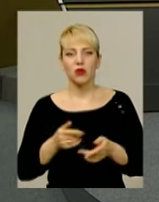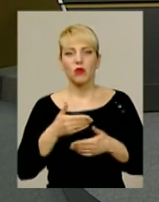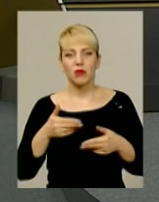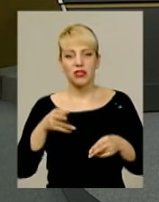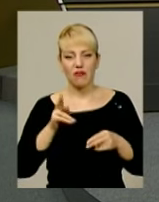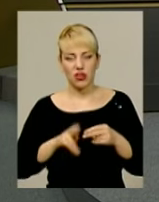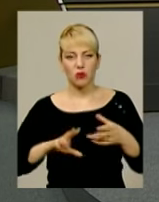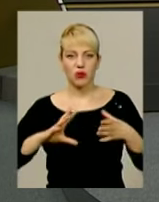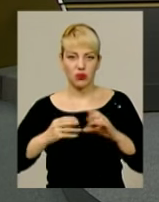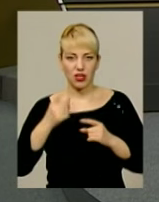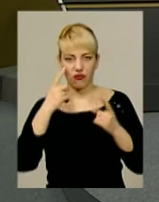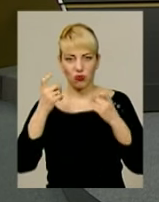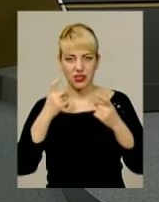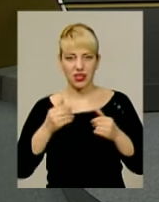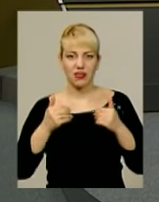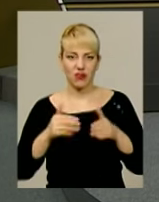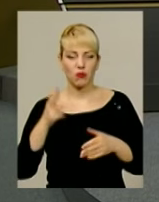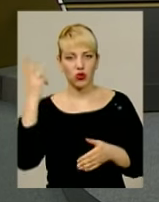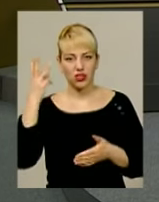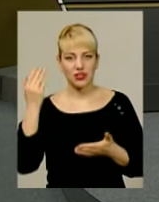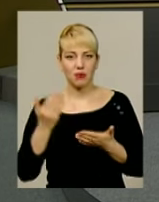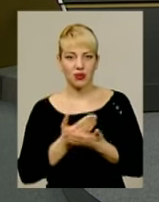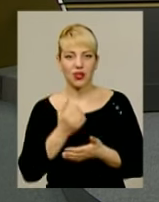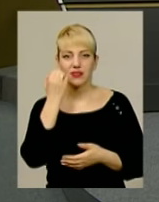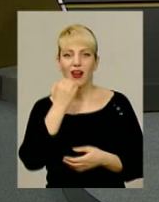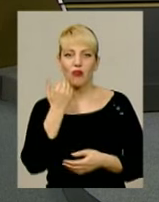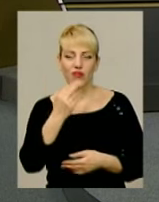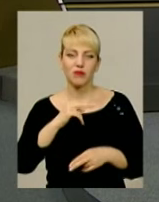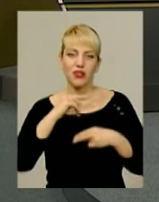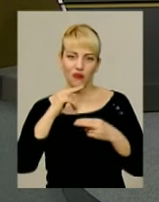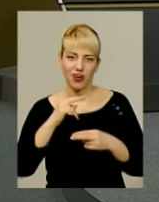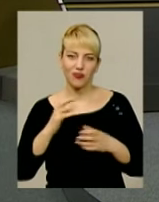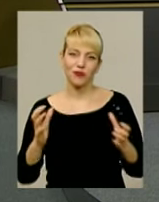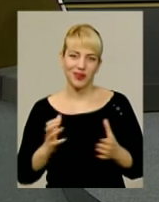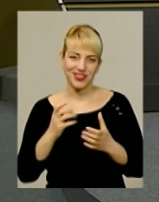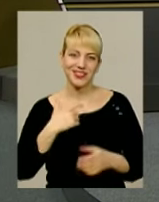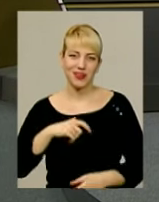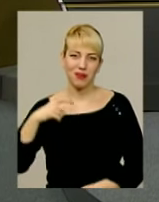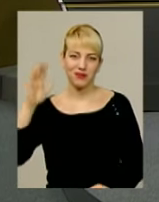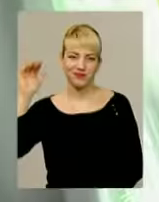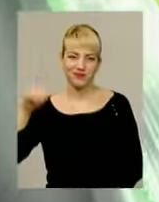завершуємо підсумковий інформаційний випуск «Подільська панорама». Дякуємо вам за увагу і бережіть себе.